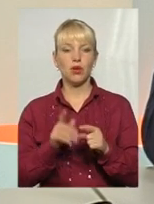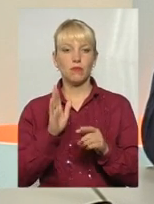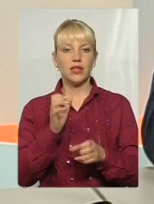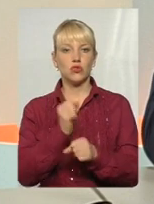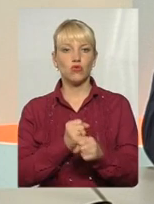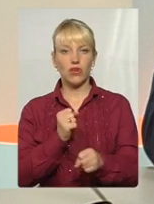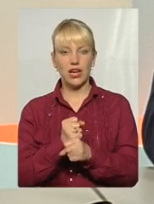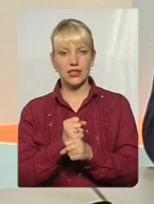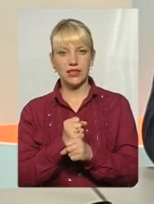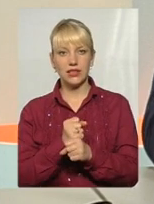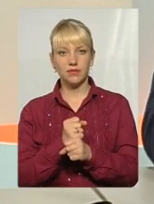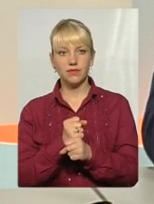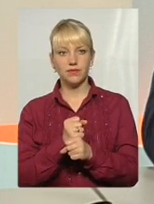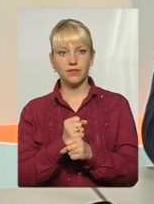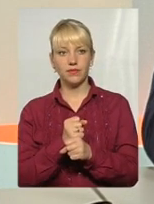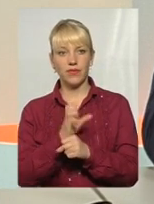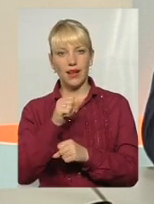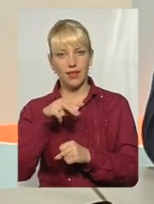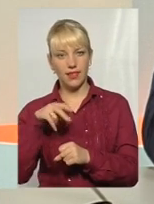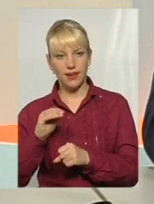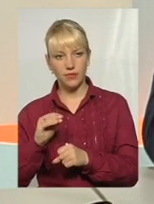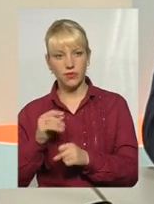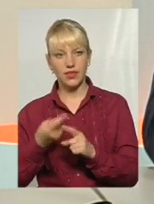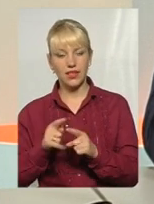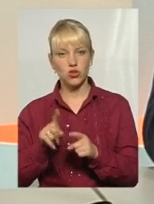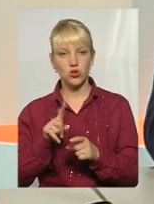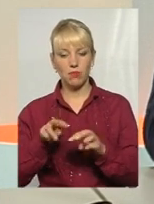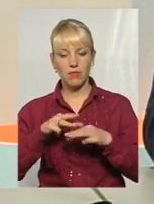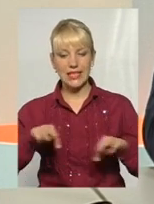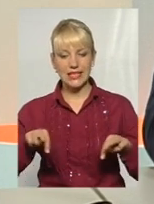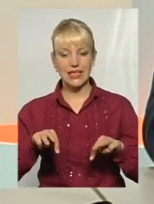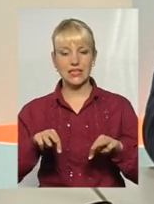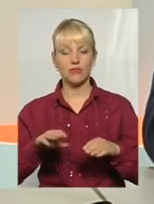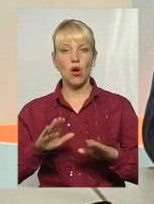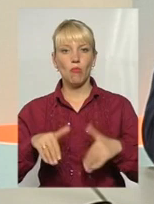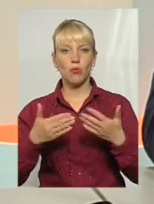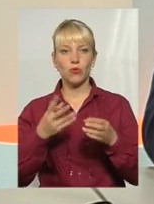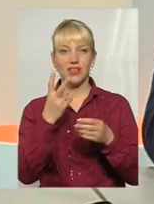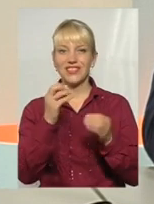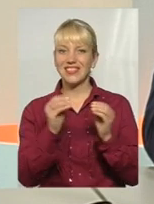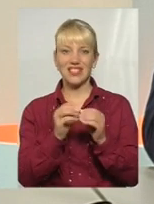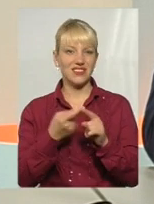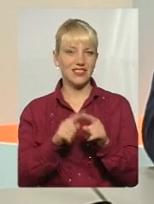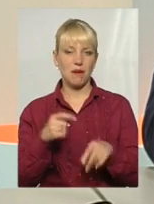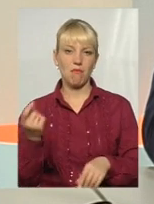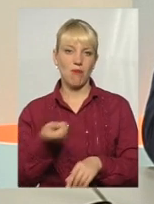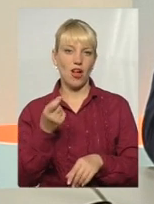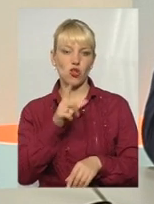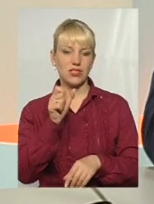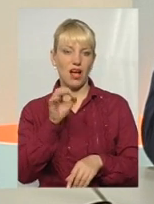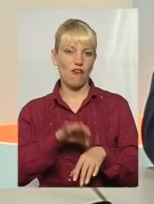працює в країнах Європи. Але те, що міністерство пропонує 210 гривень, це мала сума сьогодні за хворим.